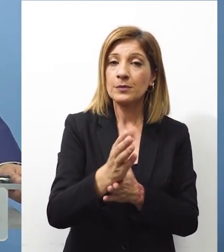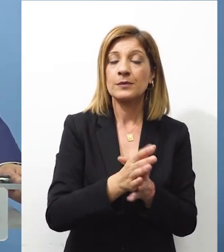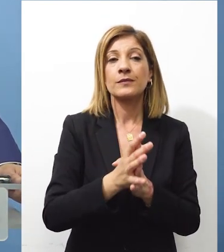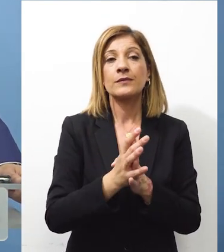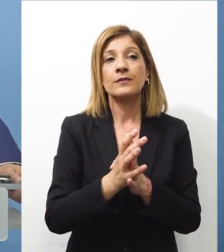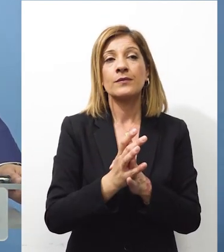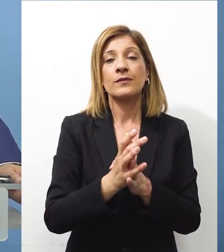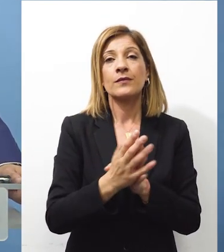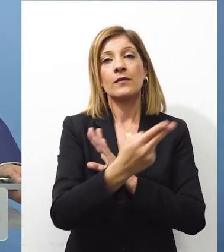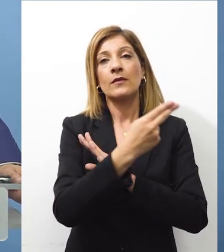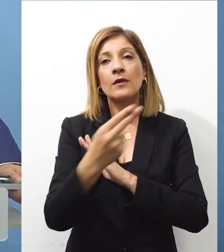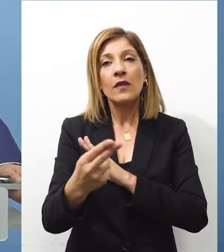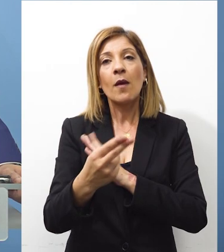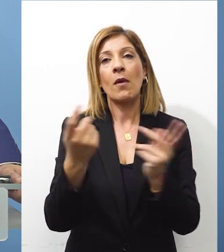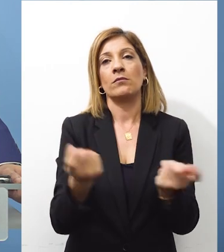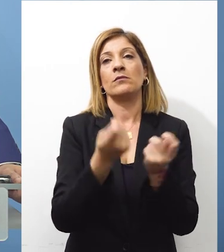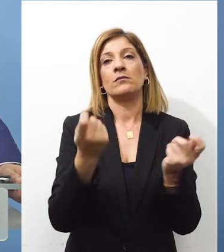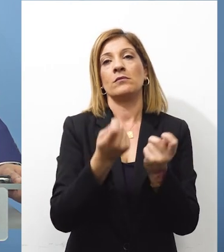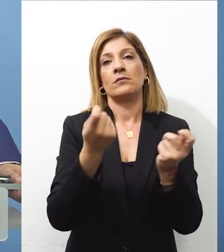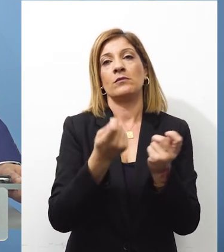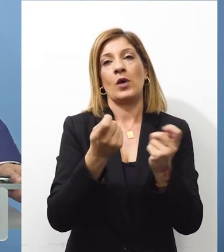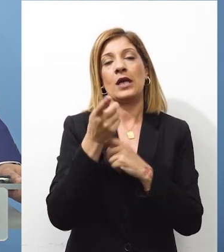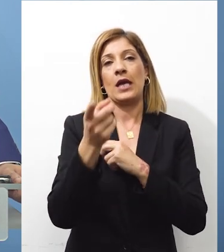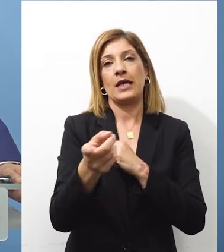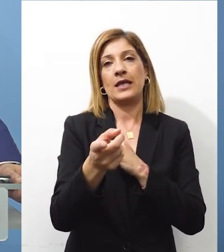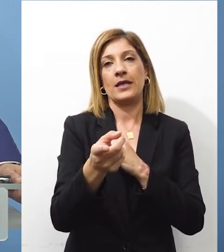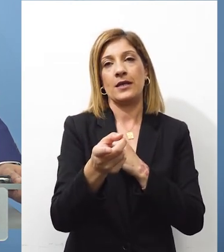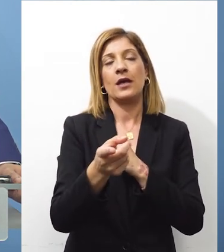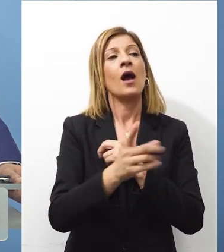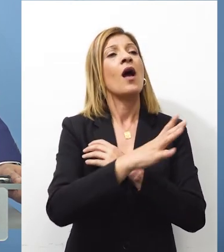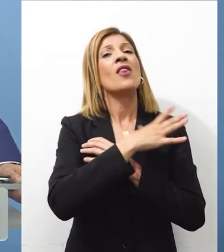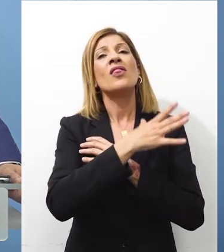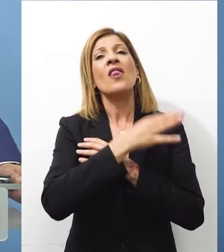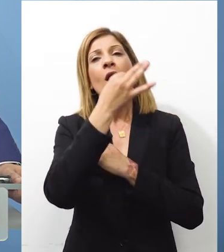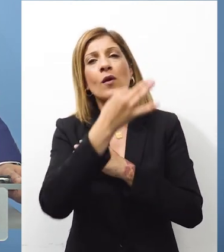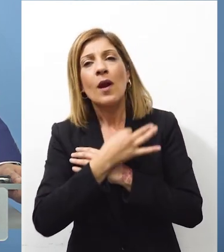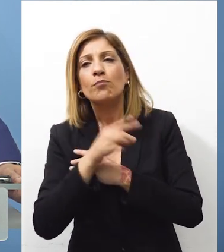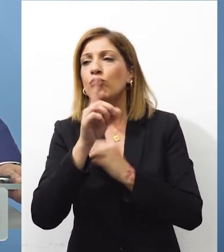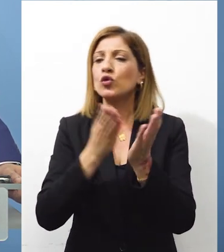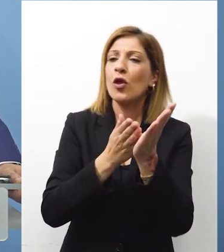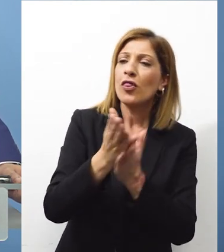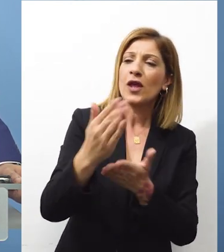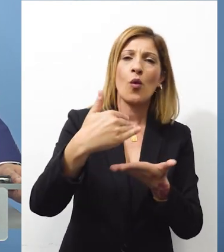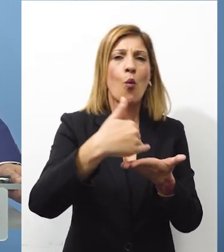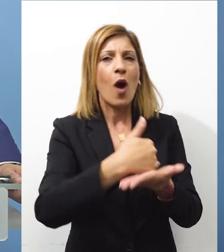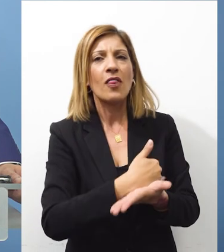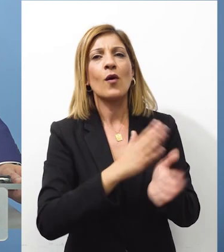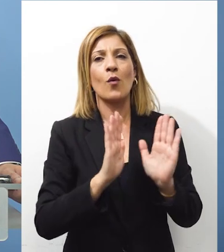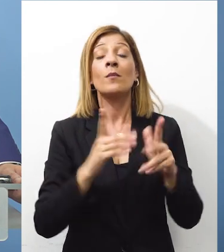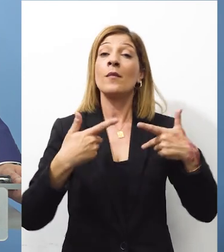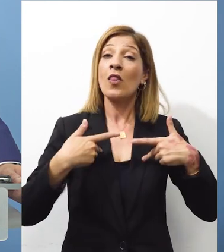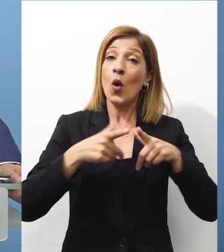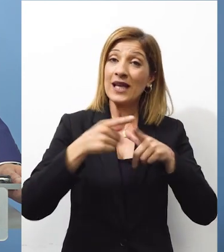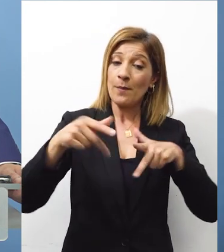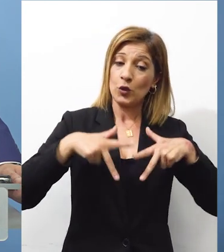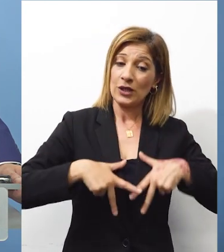για τα όσα διαδραματίστηκαν εκεί και ακριβώς και ακριβώς επειδή είμαστε κράτος